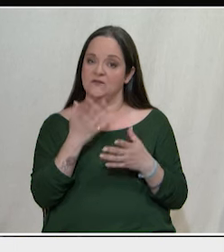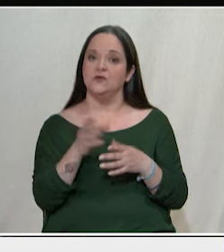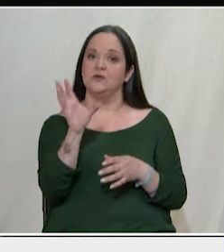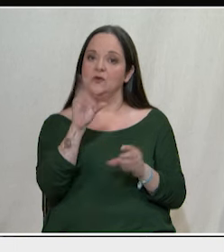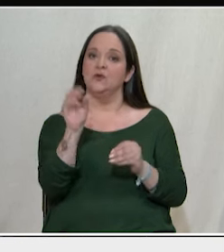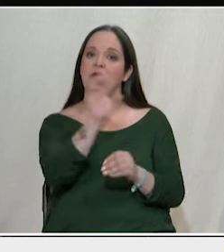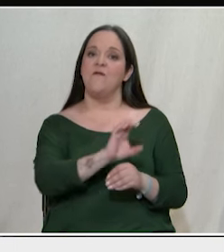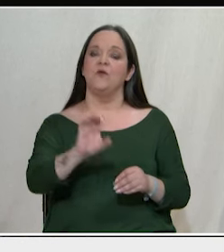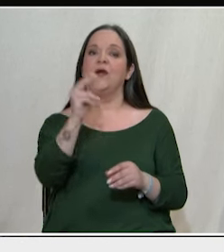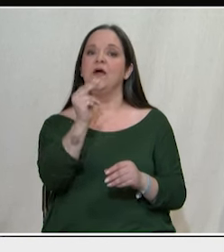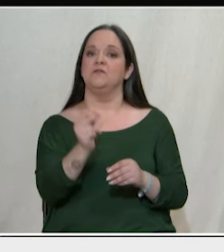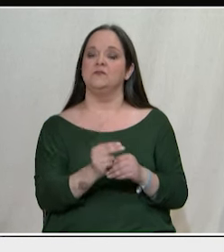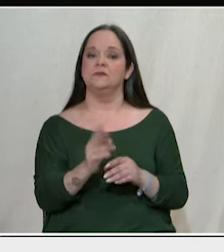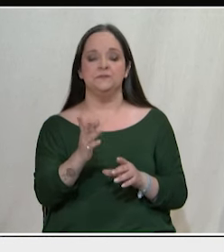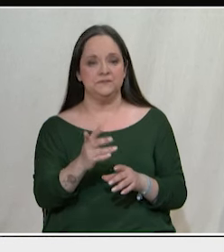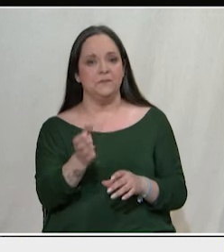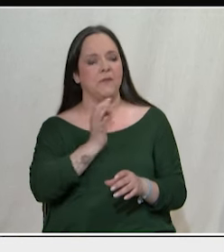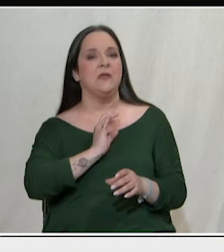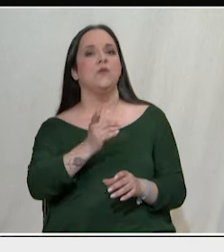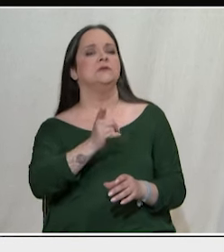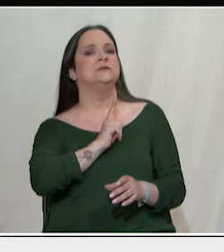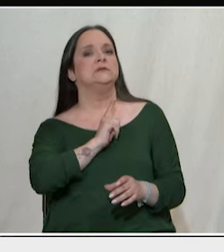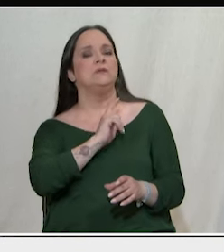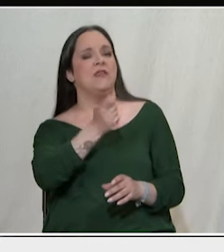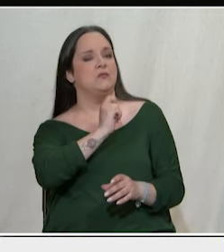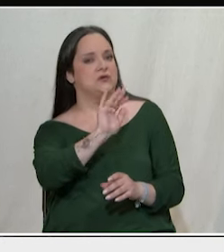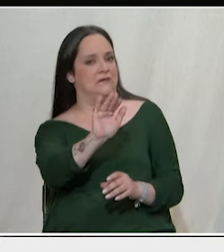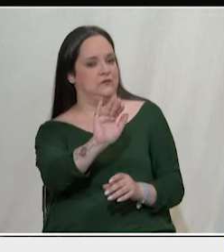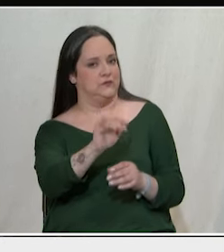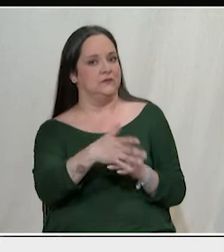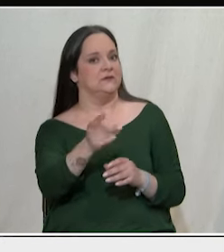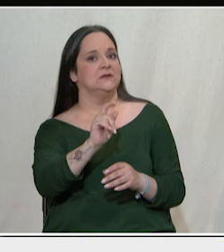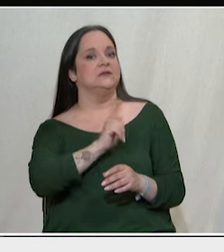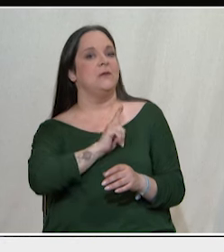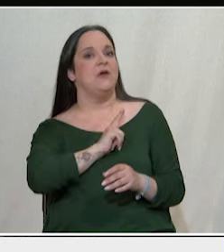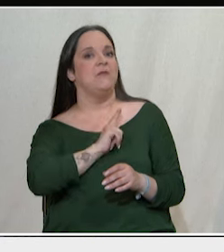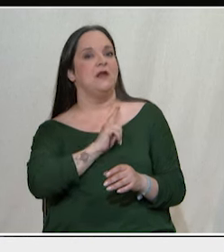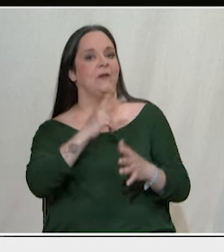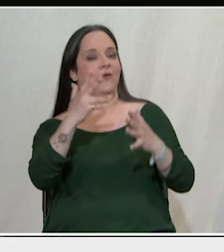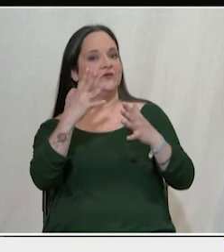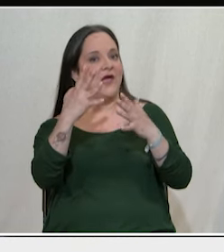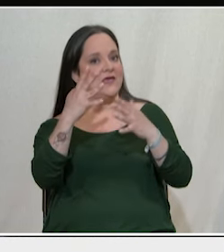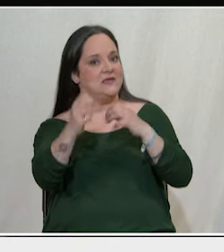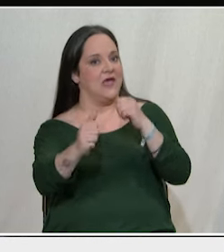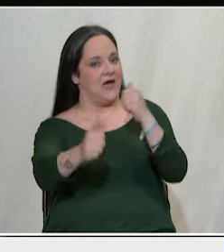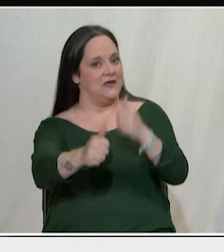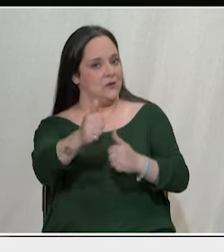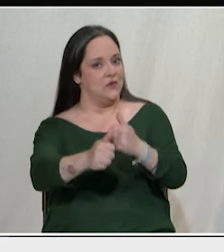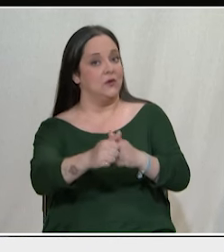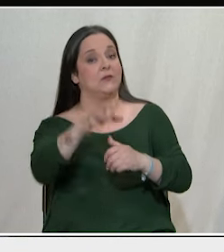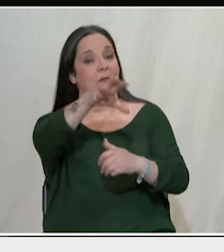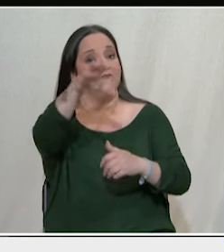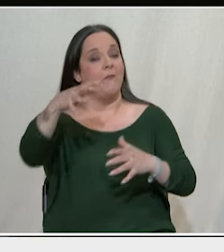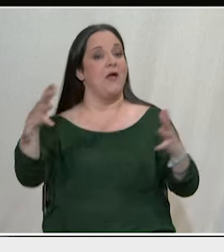να μου πείτε τι περιμένετε δηλαδή στις 9 Ιουνίου γιατί εδώ παρατηρείτε το εξής φαινόμενο από τα κράτη και μάλιστα τα μεγάλα κράτη που διαμορφώνουν